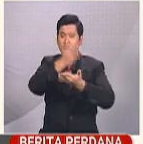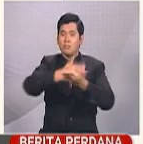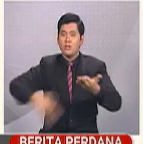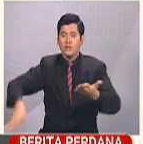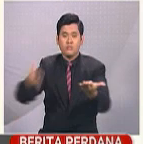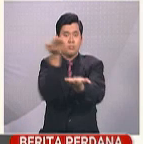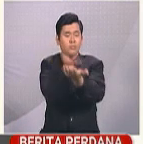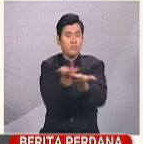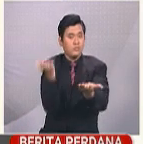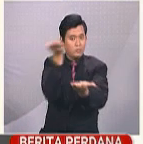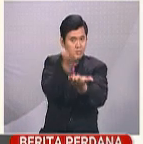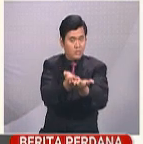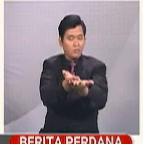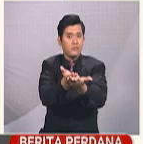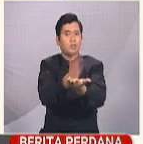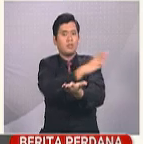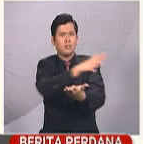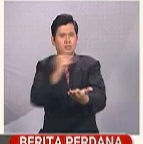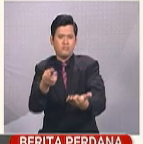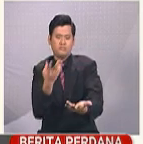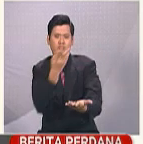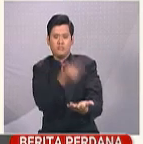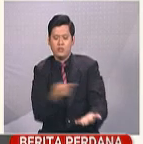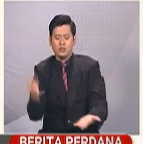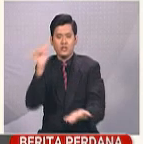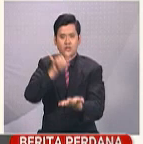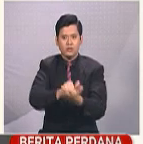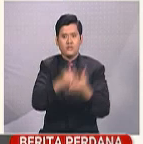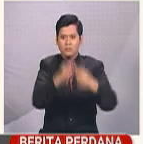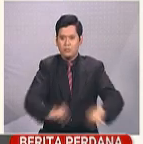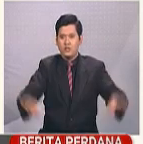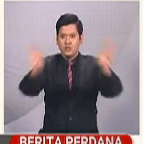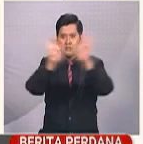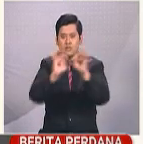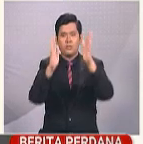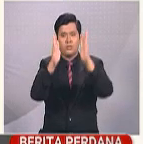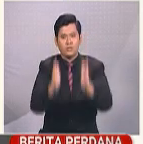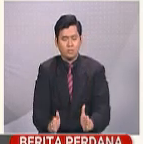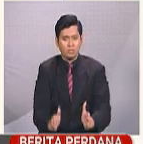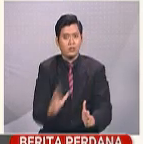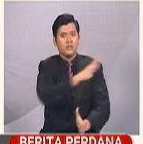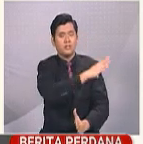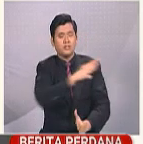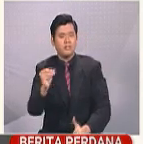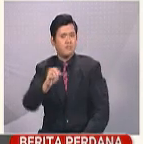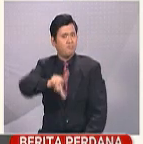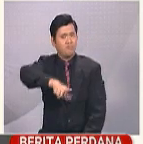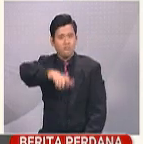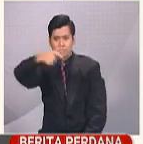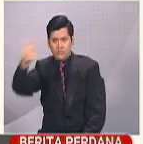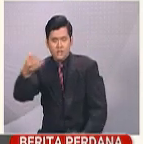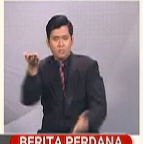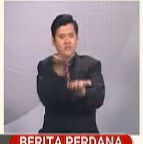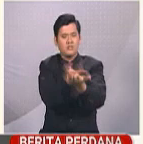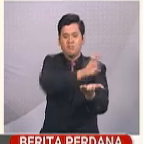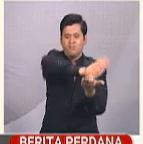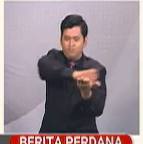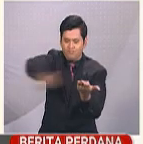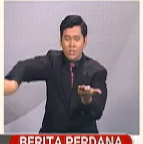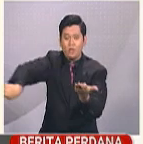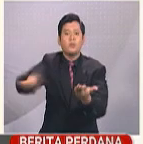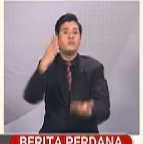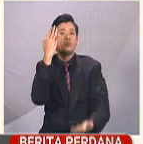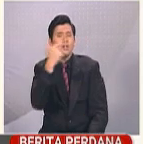daripada usul itu memandangkan perkara itu berkaitan kepentingan orang ramai manakala sebahagian lagi ditolak dengan